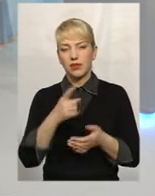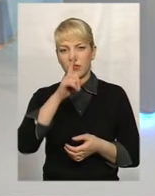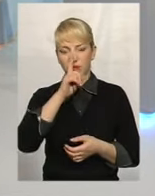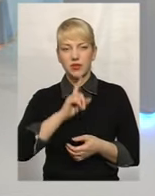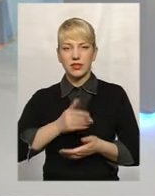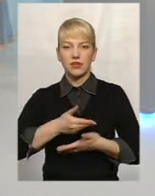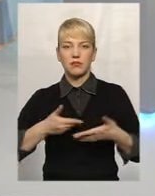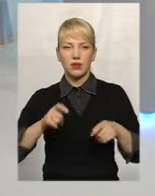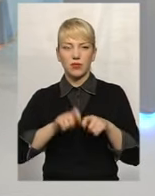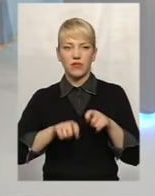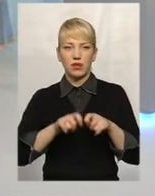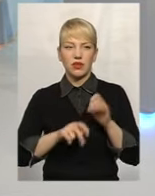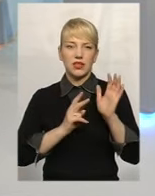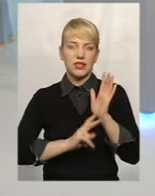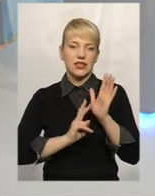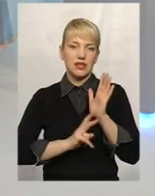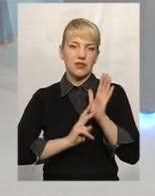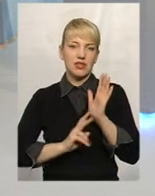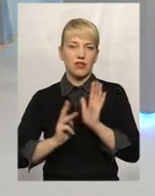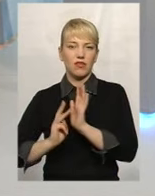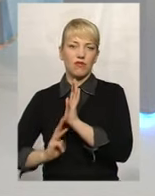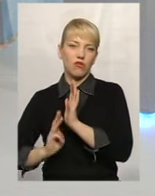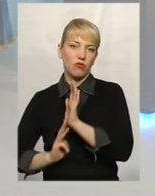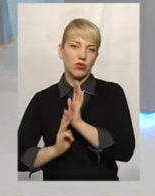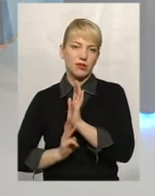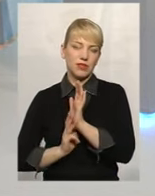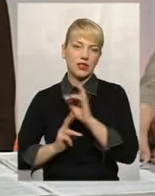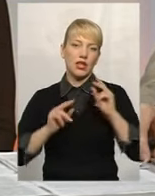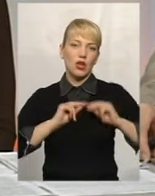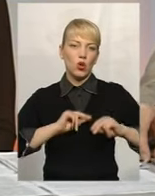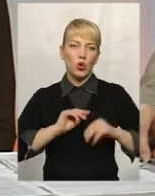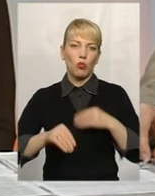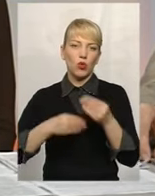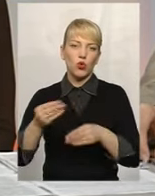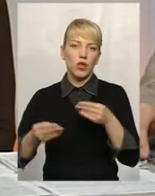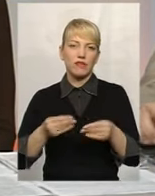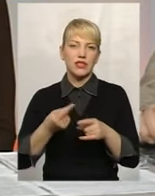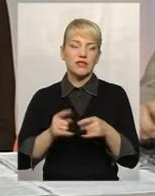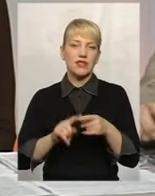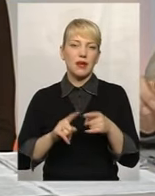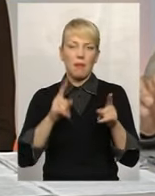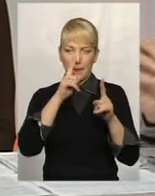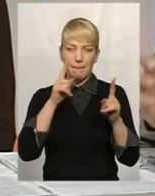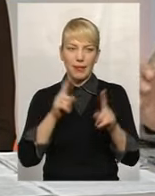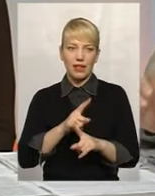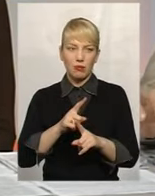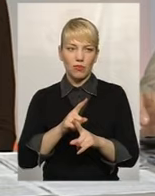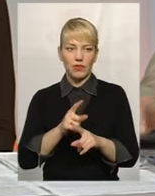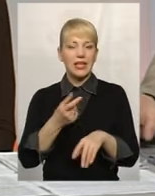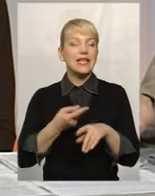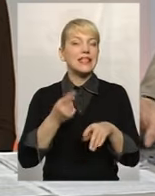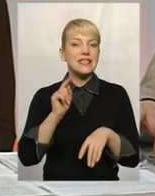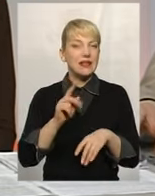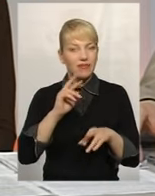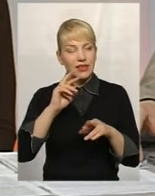перевіряємо 70-80 роботодавців. Тобто, це фактично той максимум,